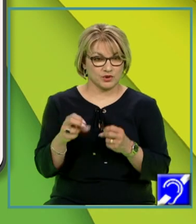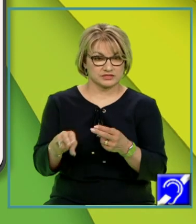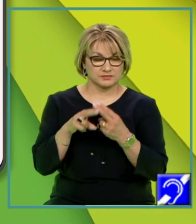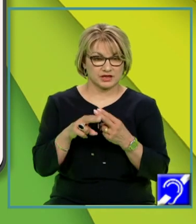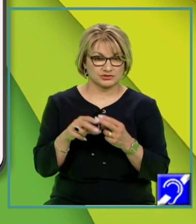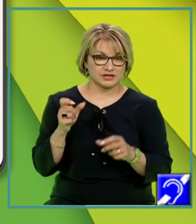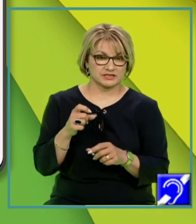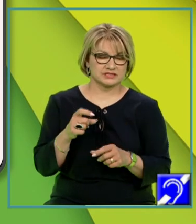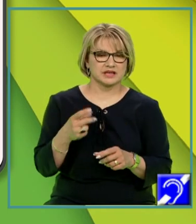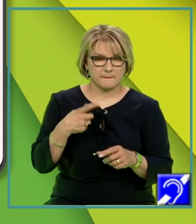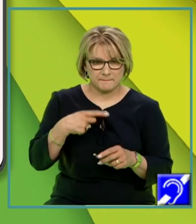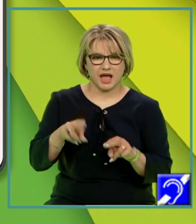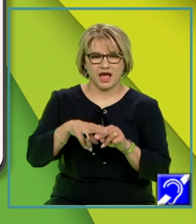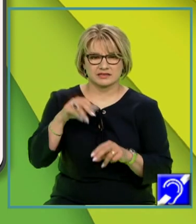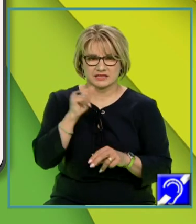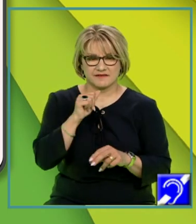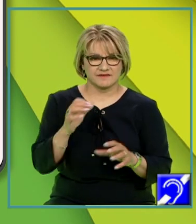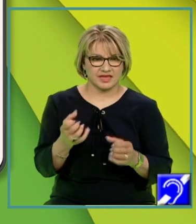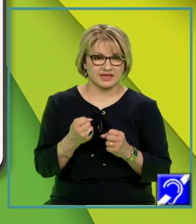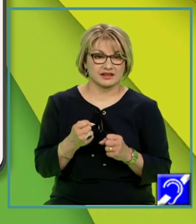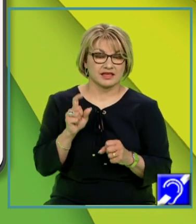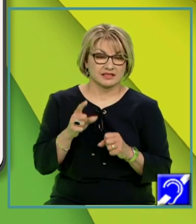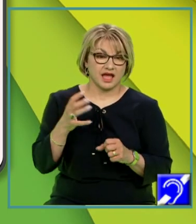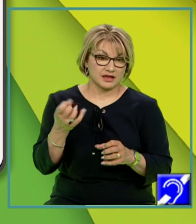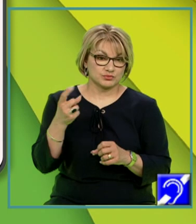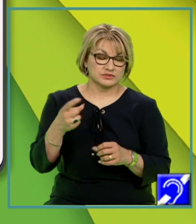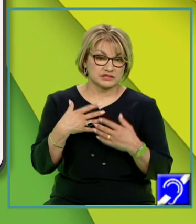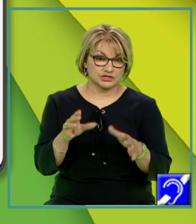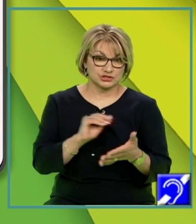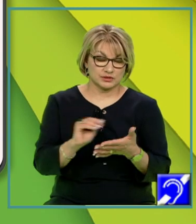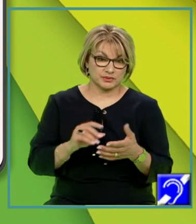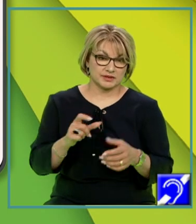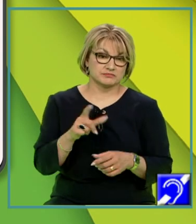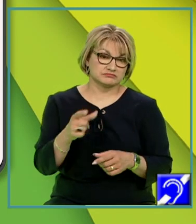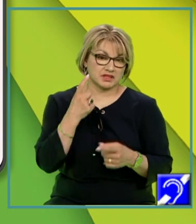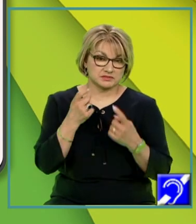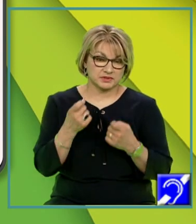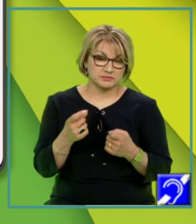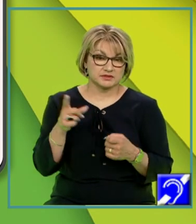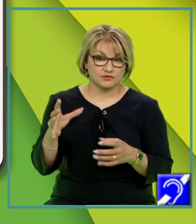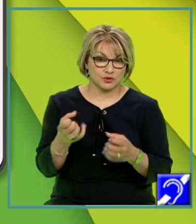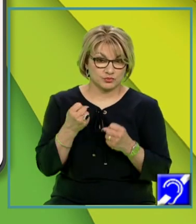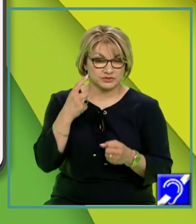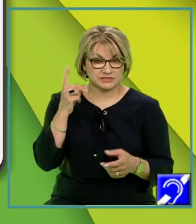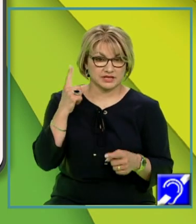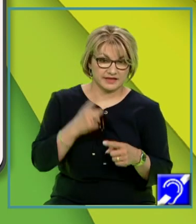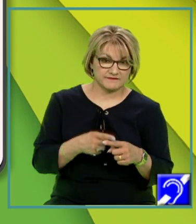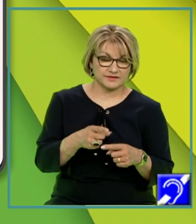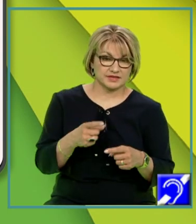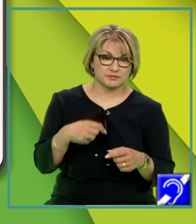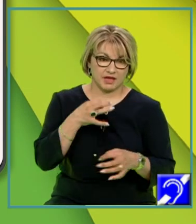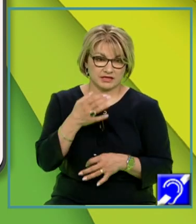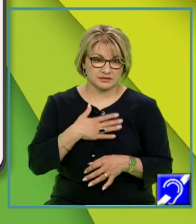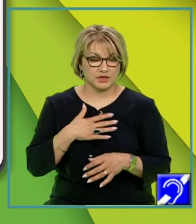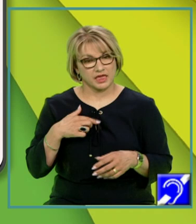cât mai sever cu putință. Iar dacă puteți concepe un test experimental despre care credeți că ar putea să infirme aserțiunea mea am să vă ajut eu